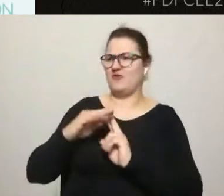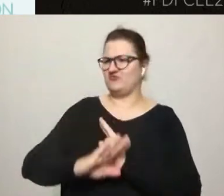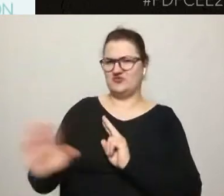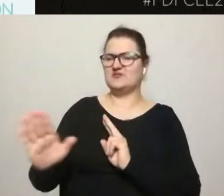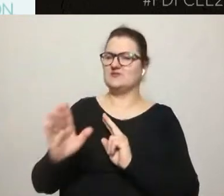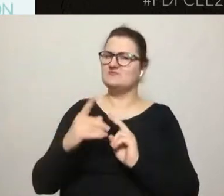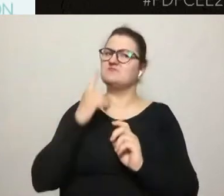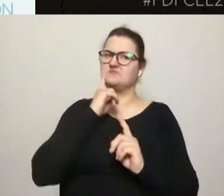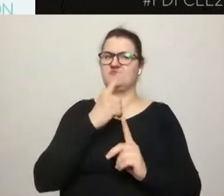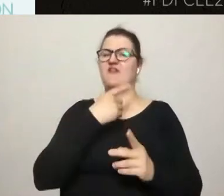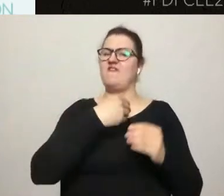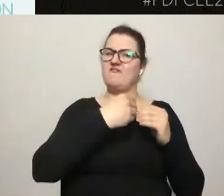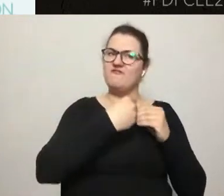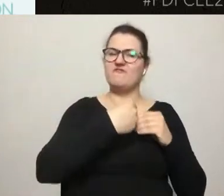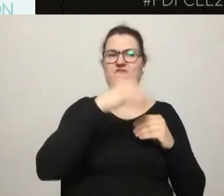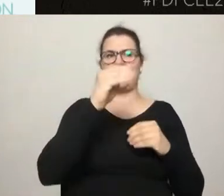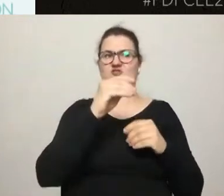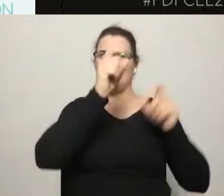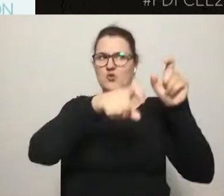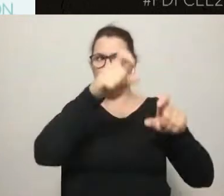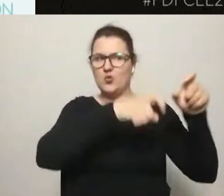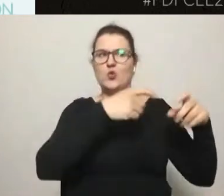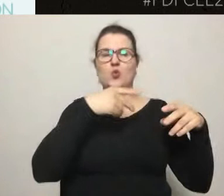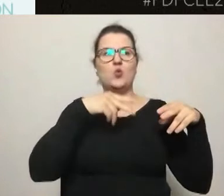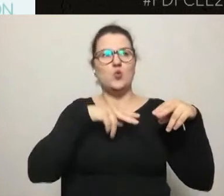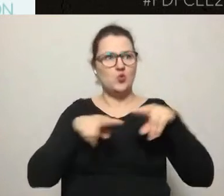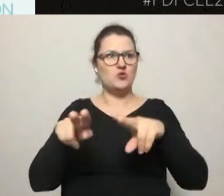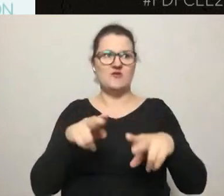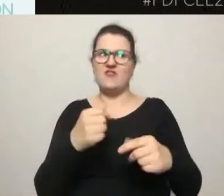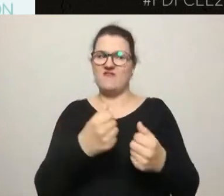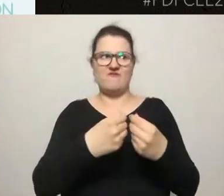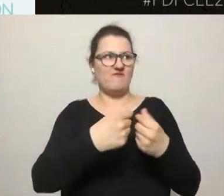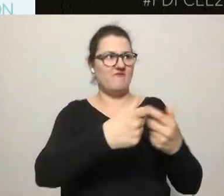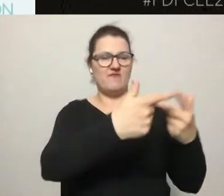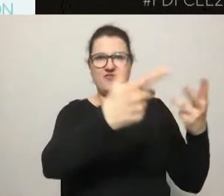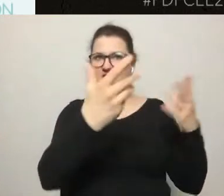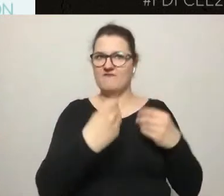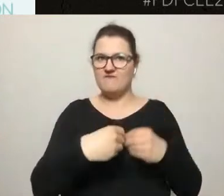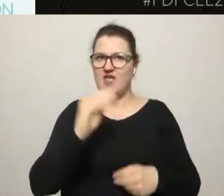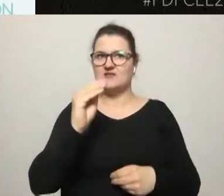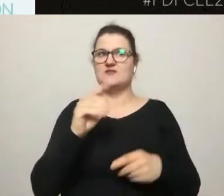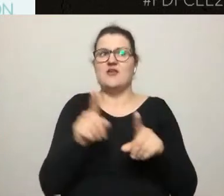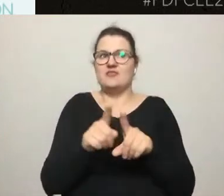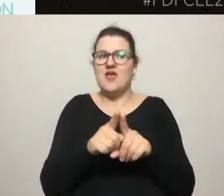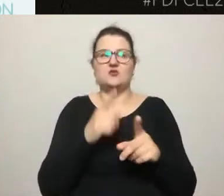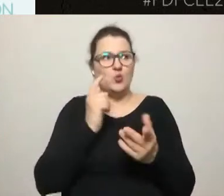grupa uczestników i że udało się przyciągnąć także takie grupy, które nie przychodzą na spotkania.